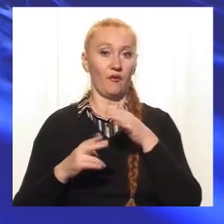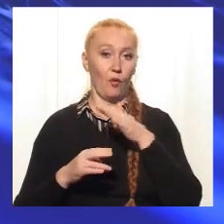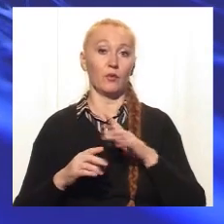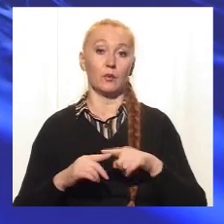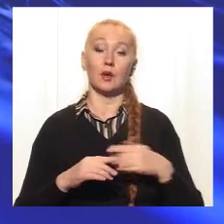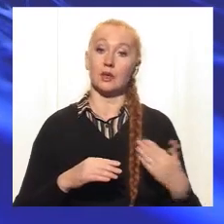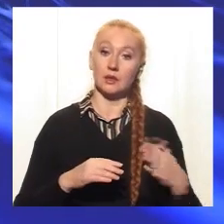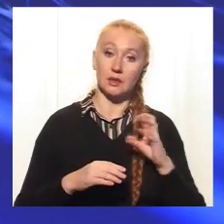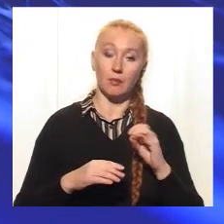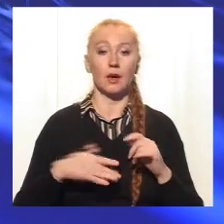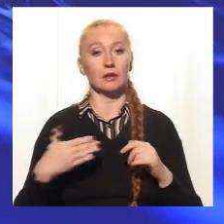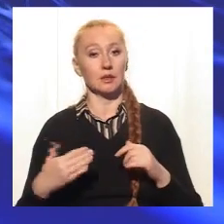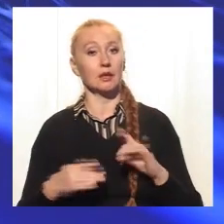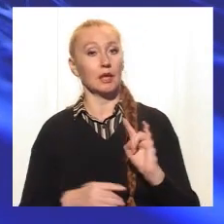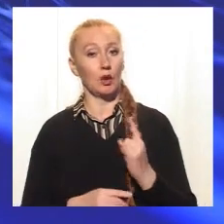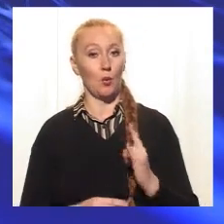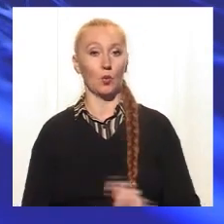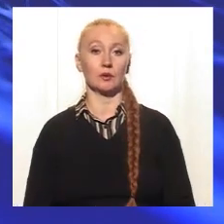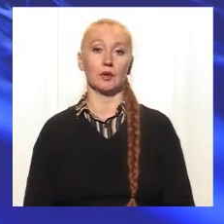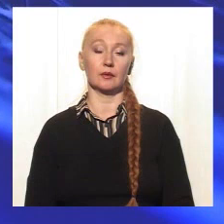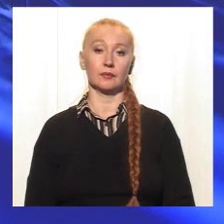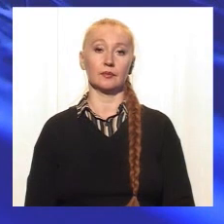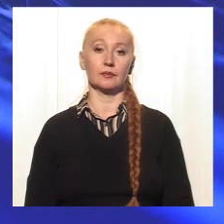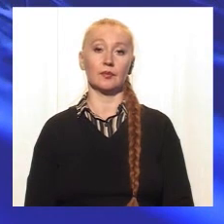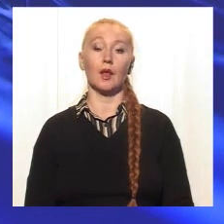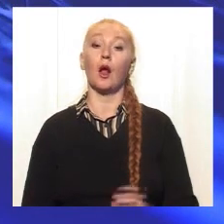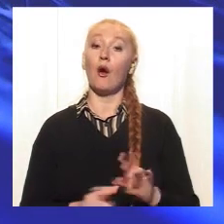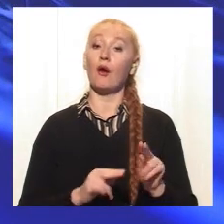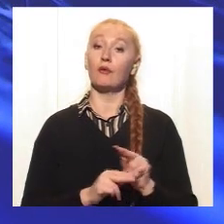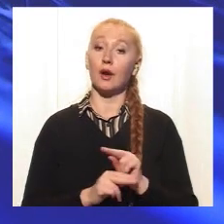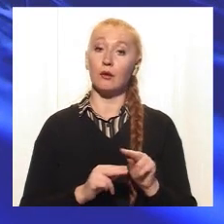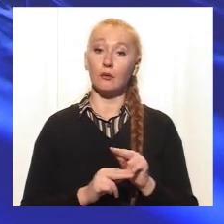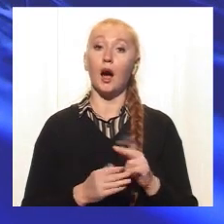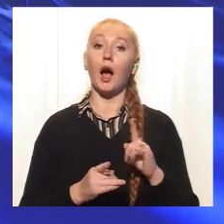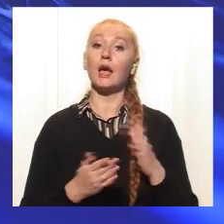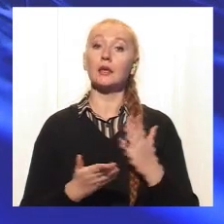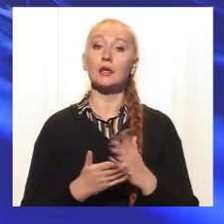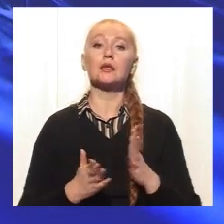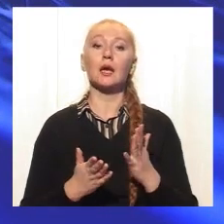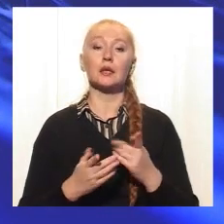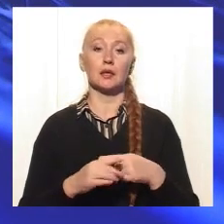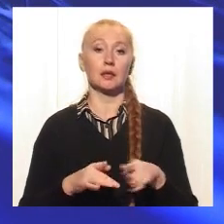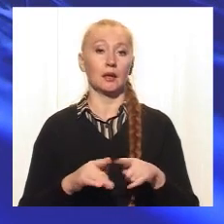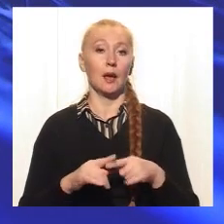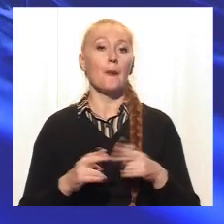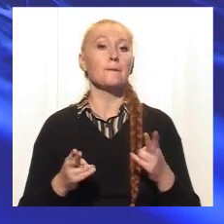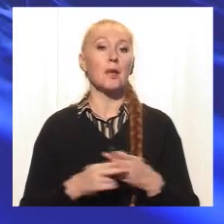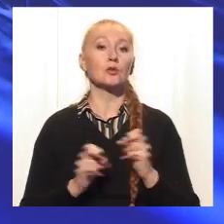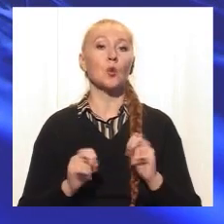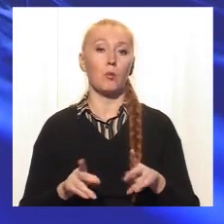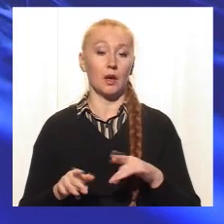А от власне, окрім виховання, ви сказали, чи існують якісь інші заходи безпеки?